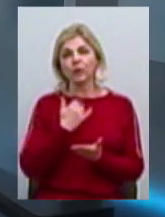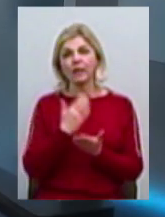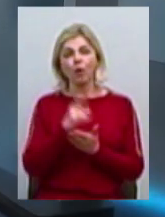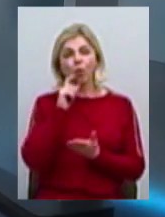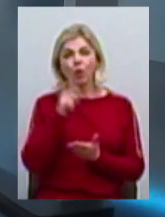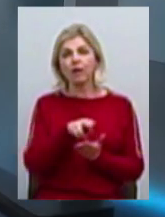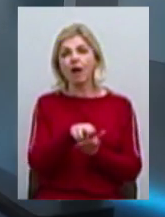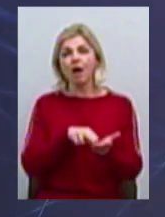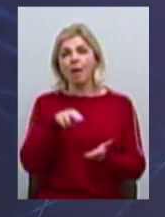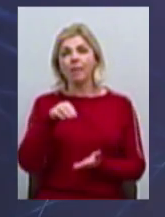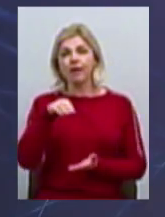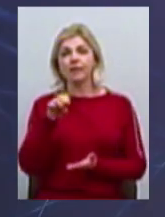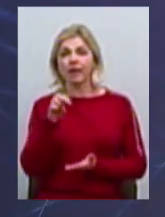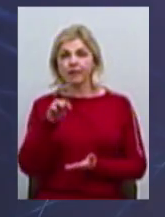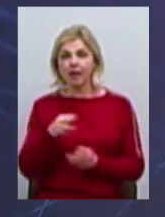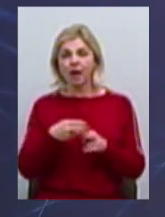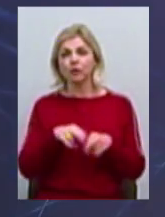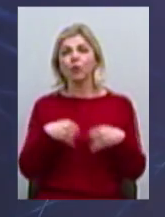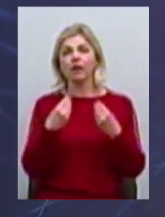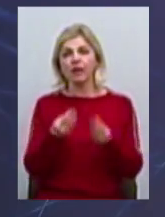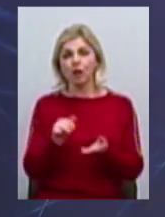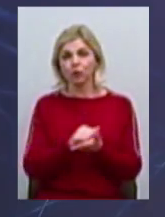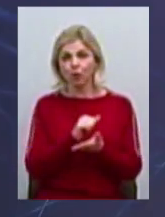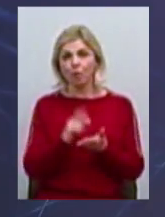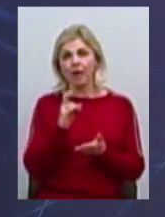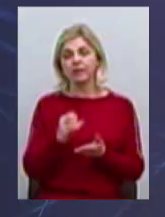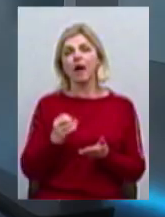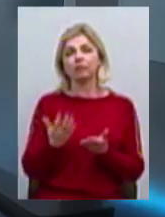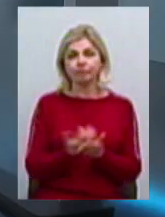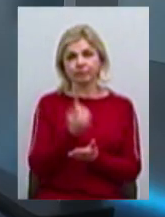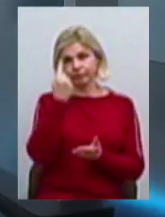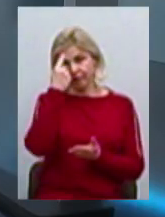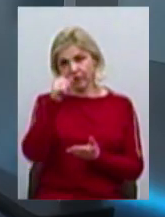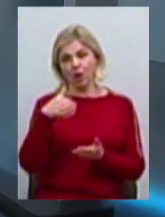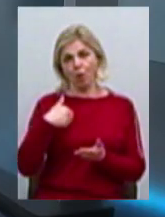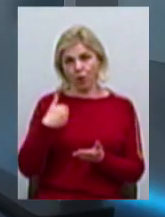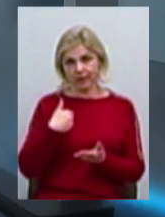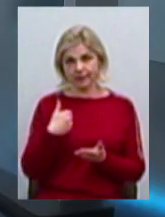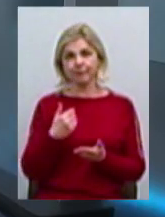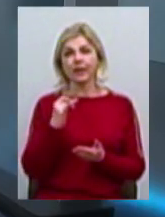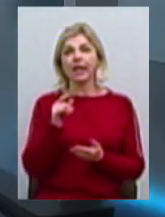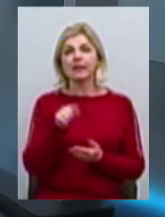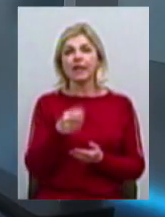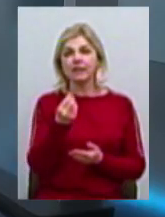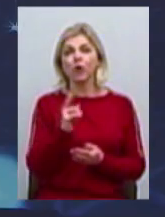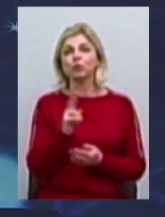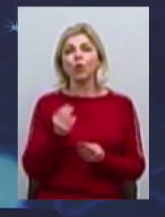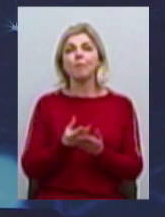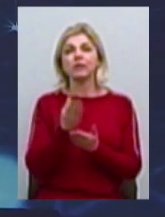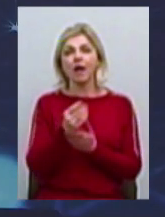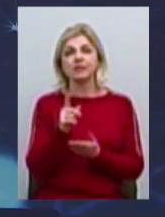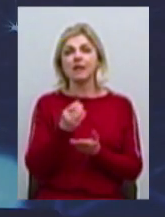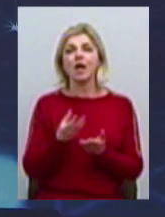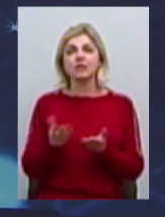це установа, яка надає охоронні документи на винаходи корисні моделі. Відповідно, з цих коштів, які люди сплачують за збори, тобі ж за